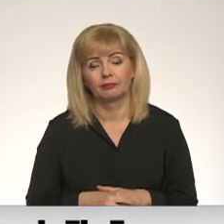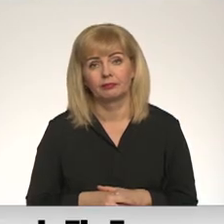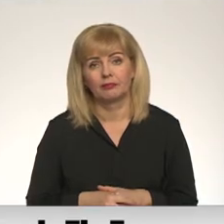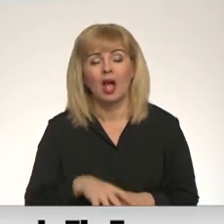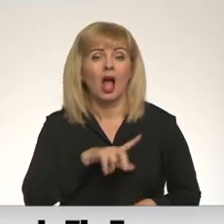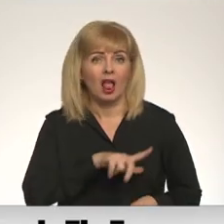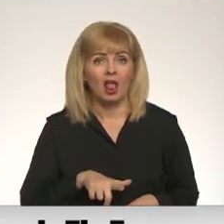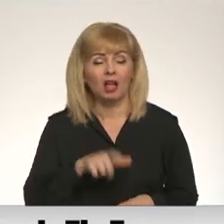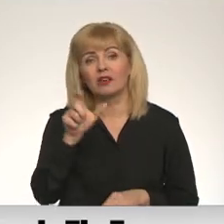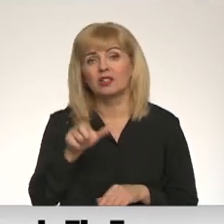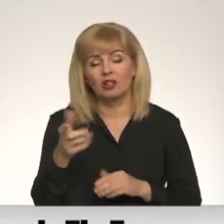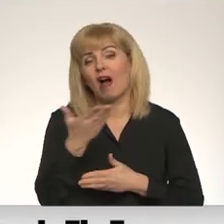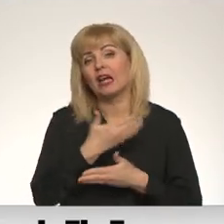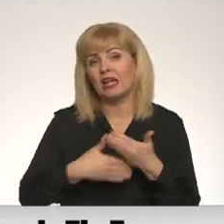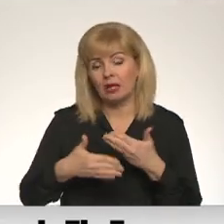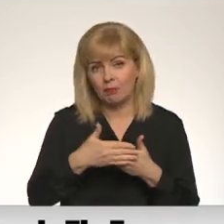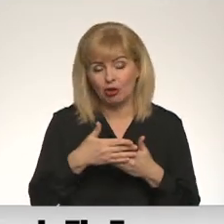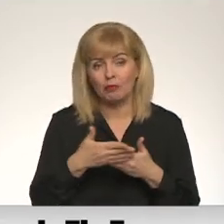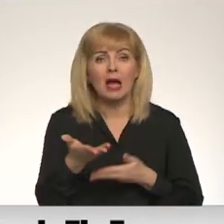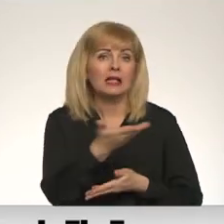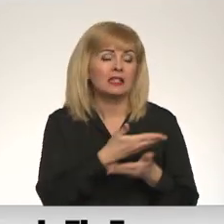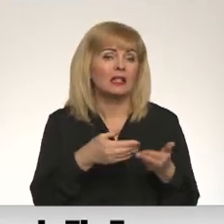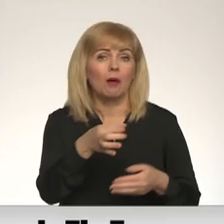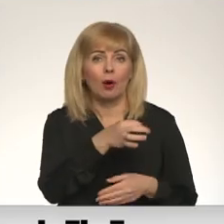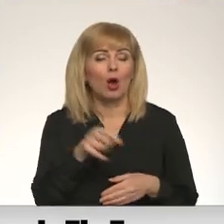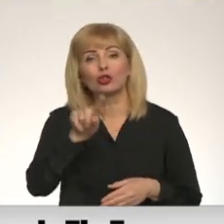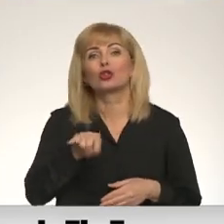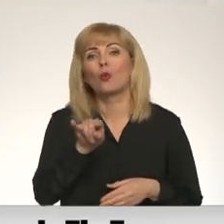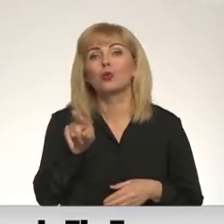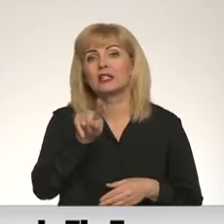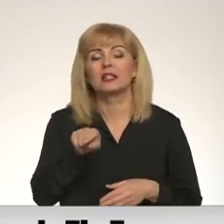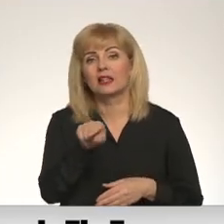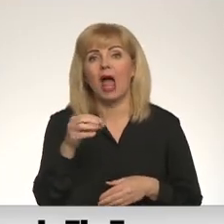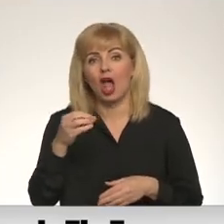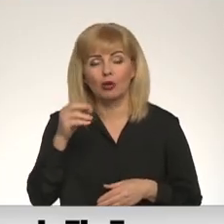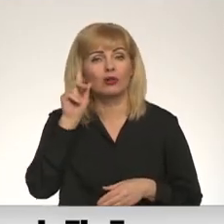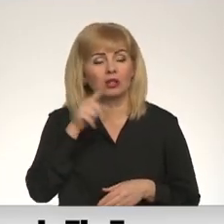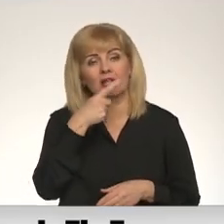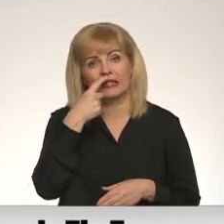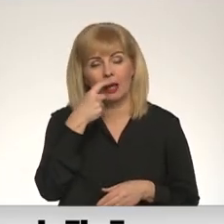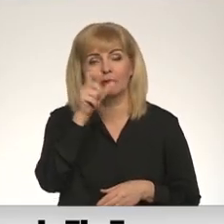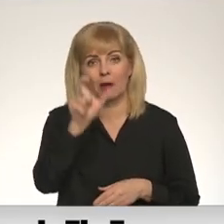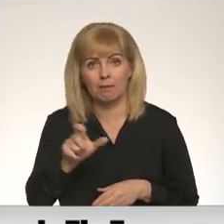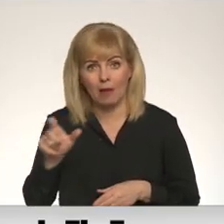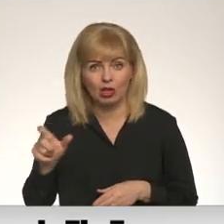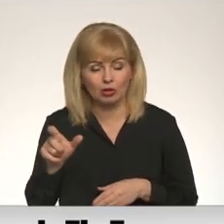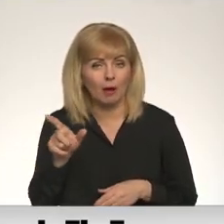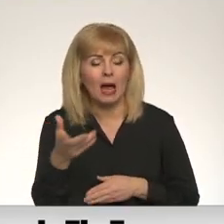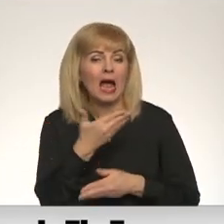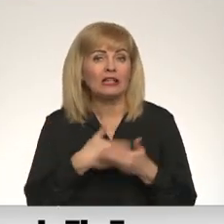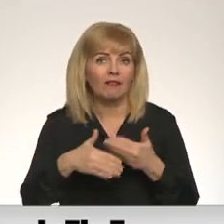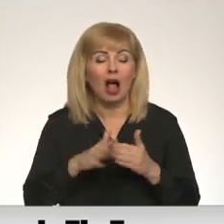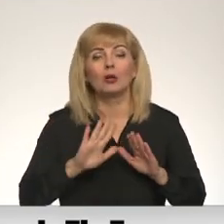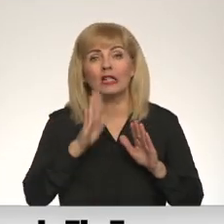Latvijas cilvēka ar īpašām vajadzībām sadarbības organizācijai sustento zināms ap simt personām ar īpašām vajadzībām, kuriem